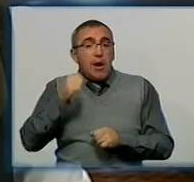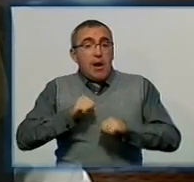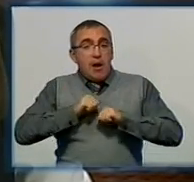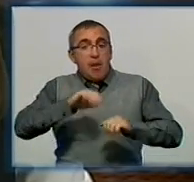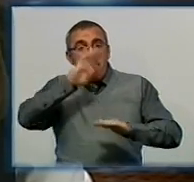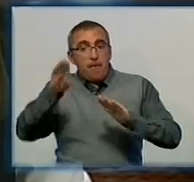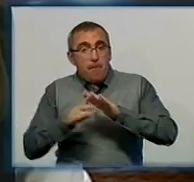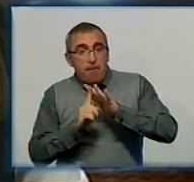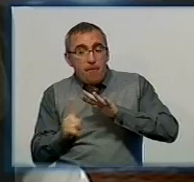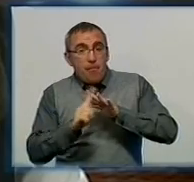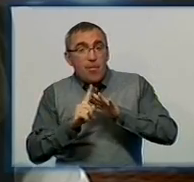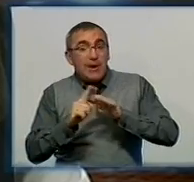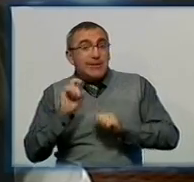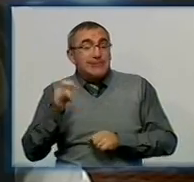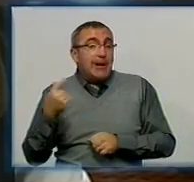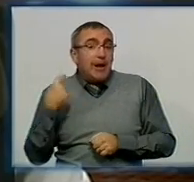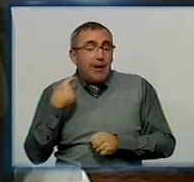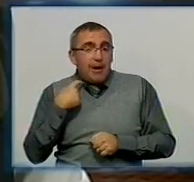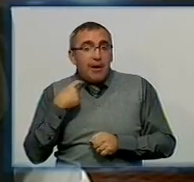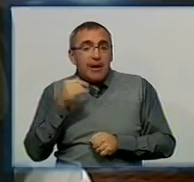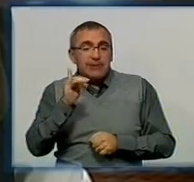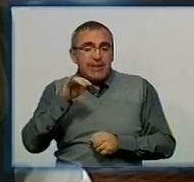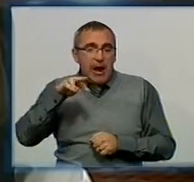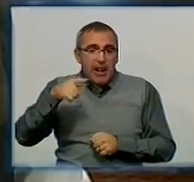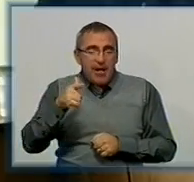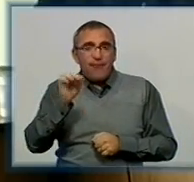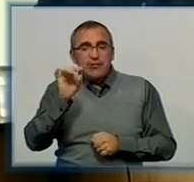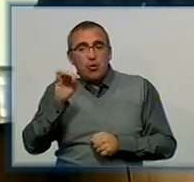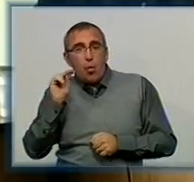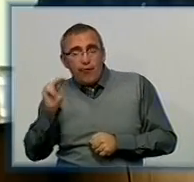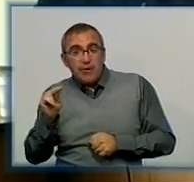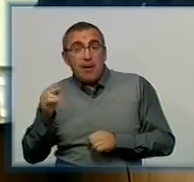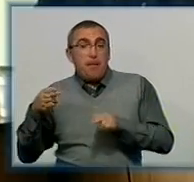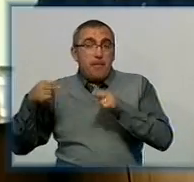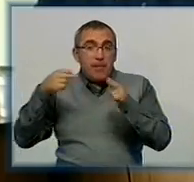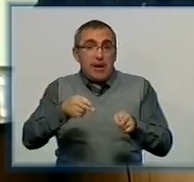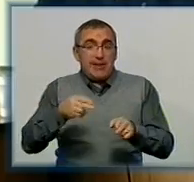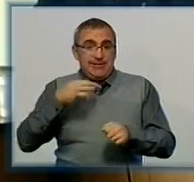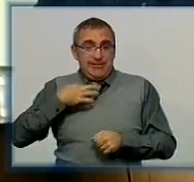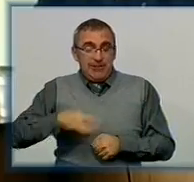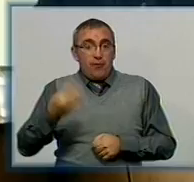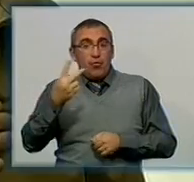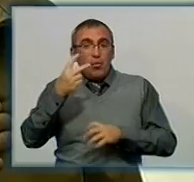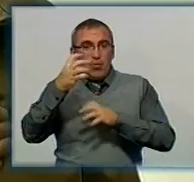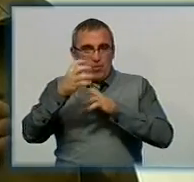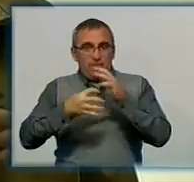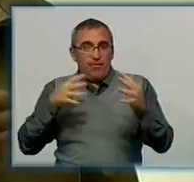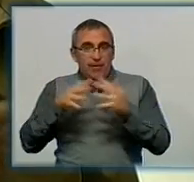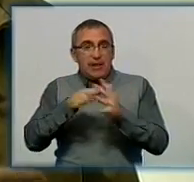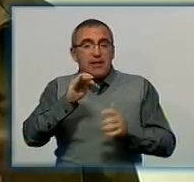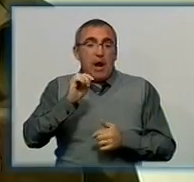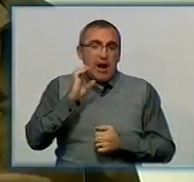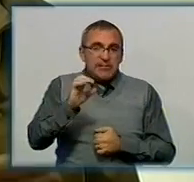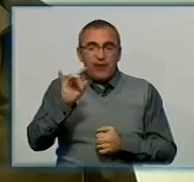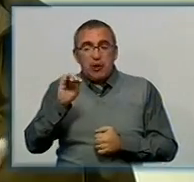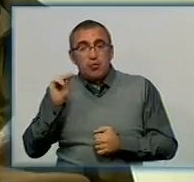-підводника родом з Кіровограда Ізраїля Фісановича. До цієї дати приїхав і син героя Другої світової війни Тарас Фісанович. Він